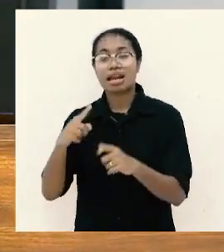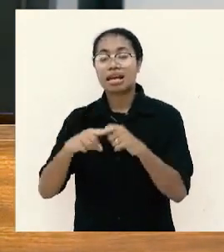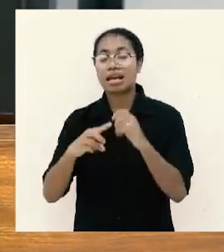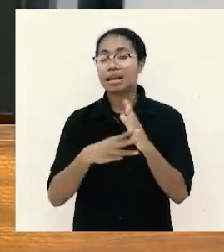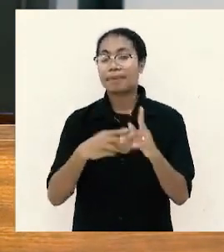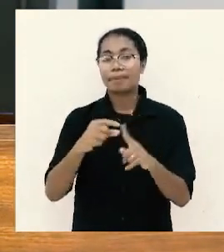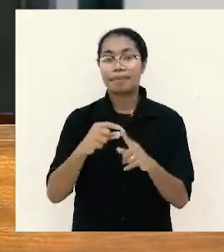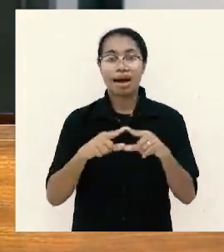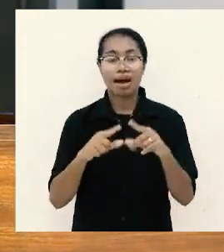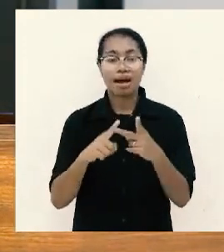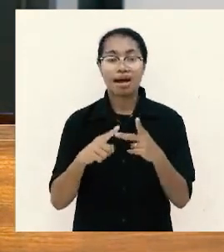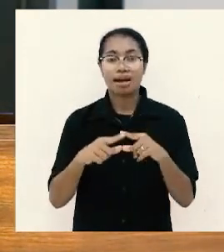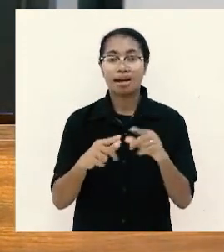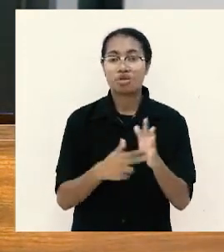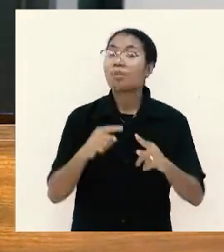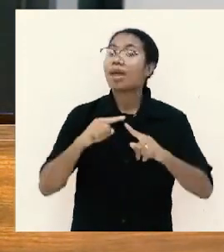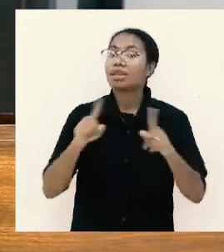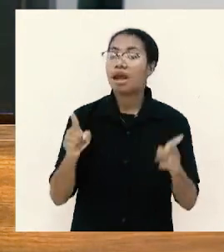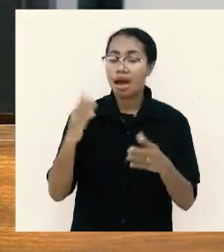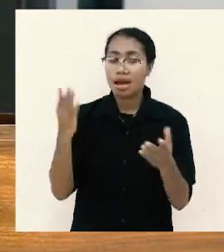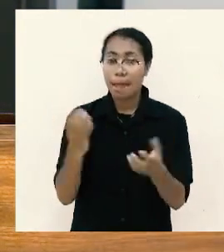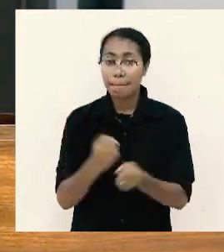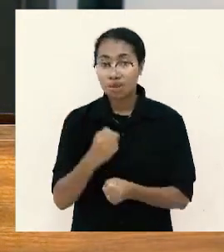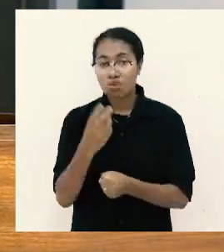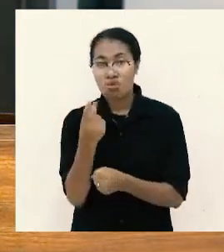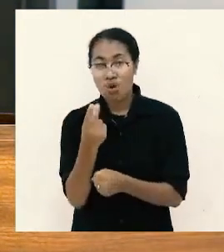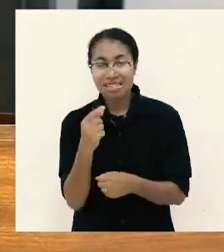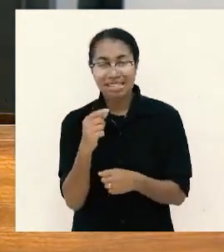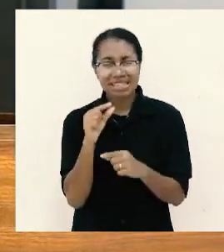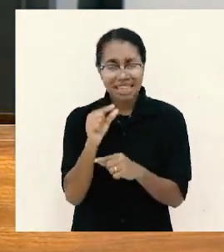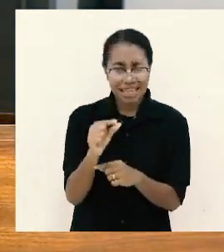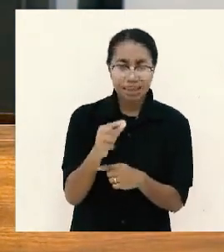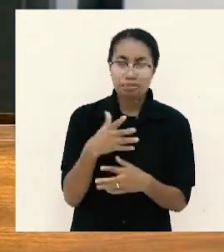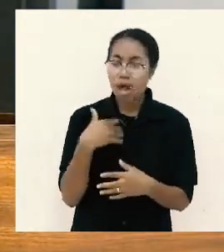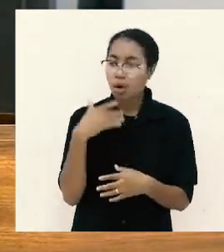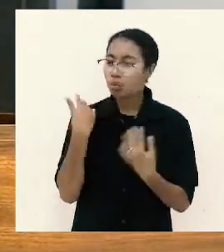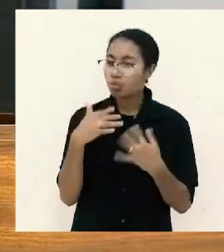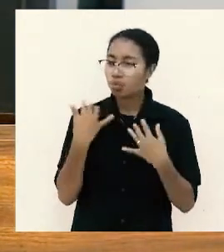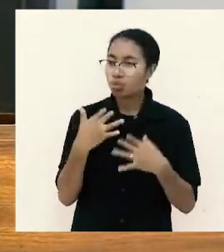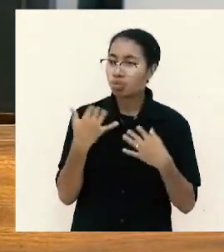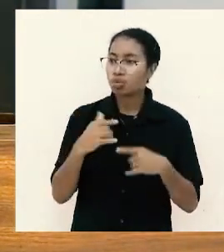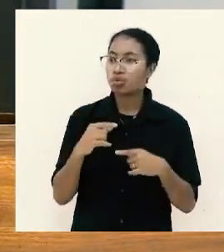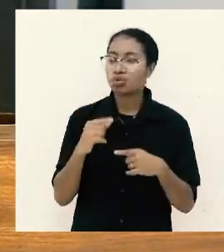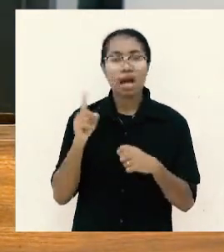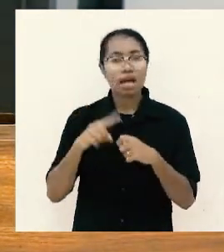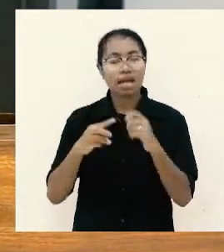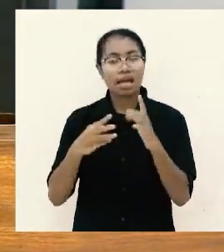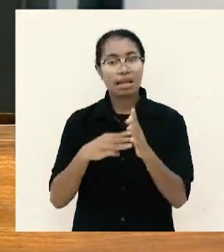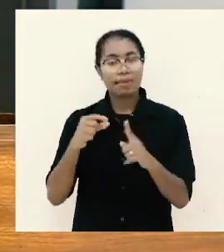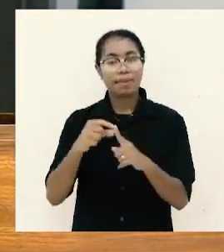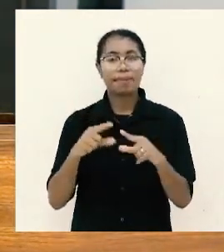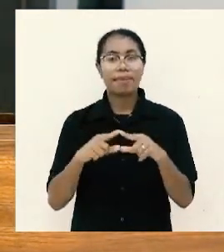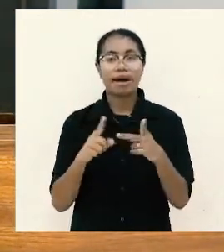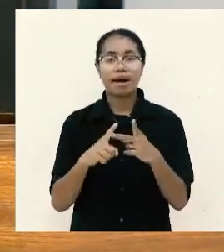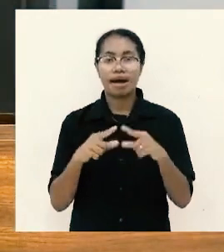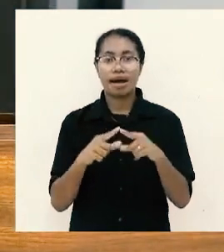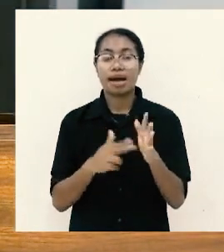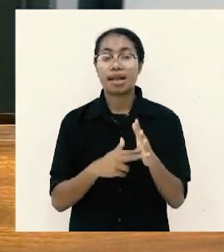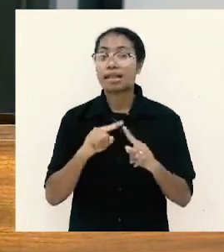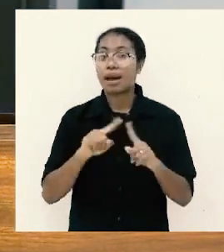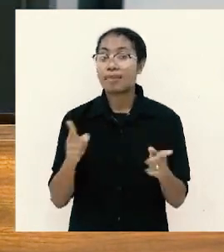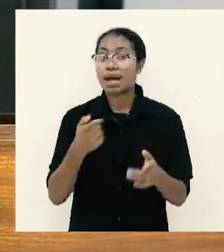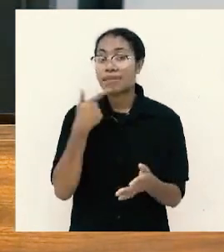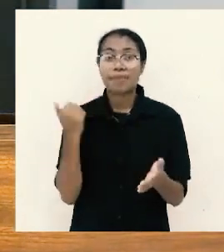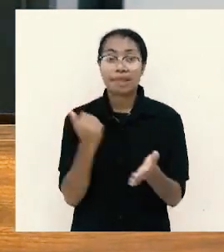berbeda dia bisa dapat uang sedikit saja dia sudah anggap itu sebagai suatu kelimpahan tapi yang lebih penting disini dia